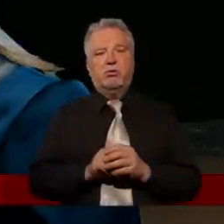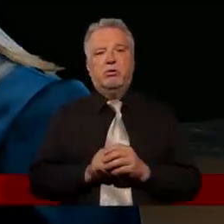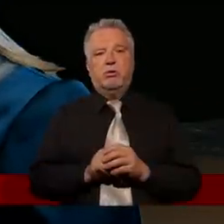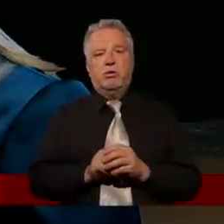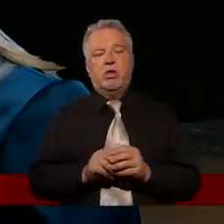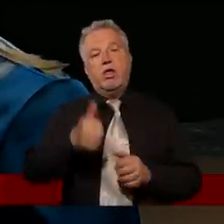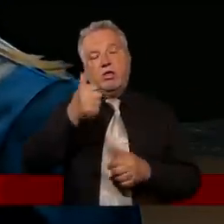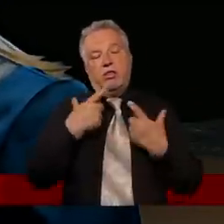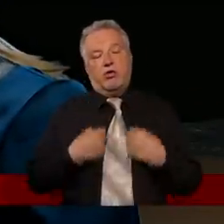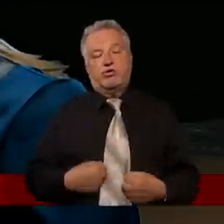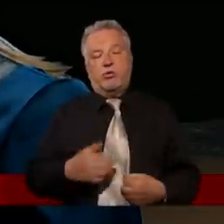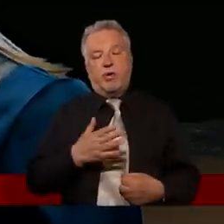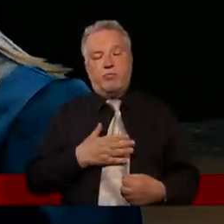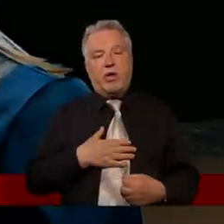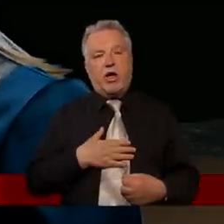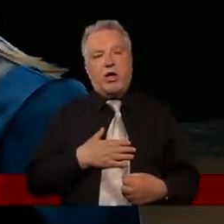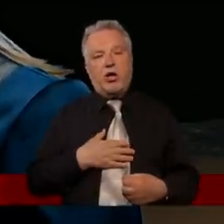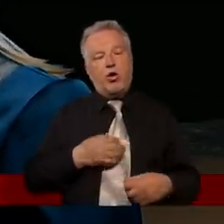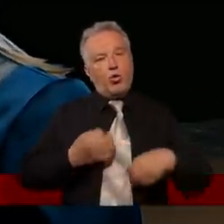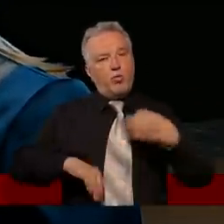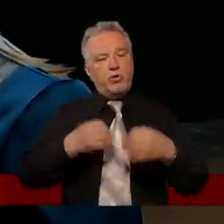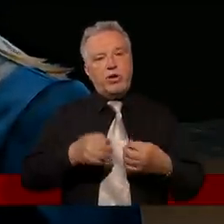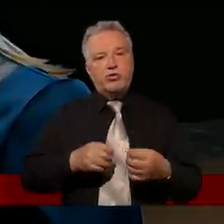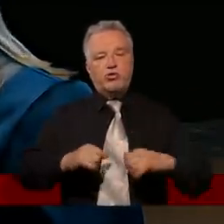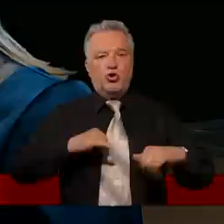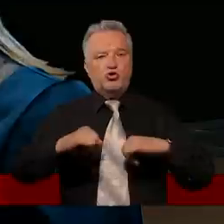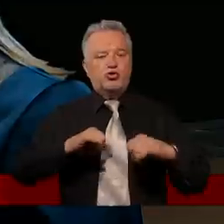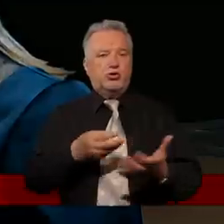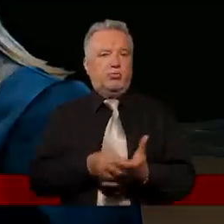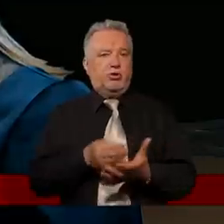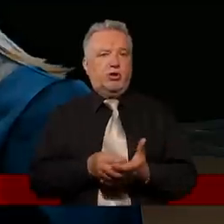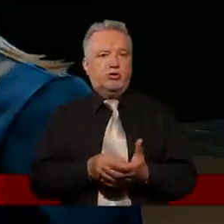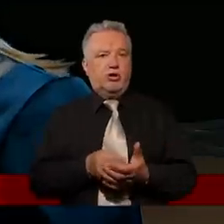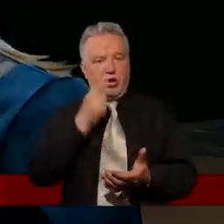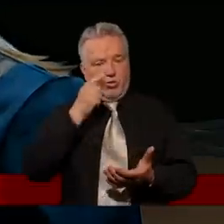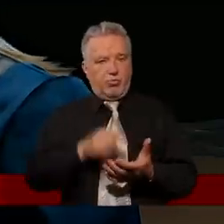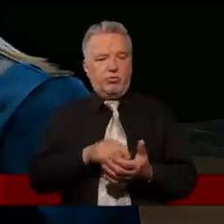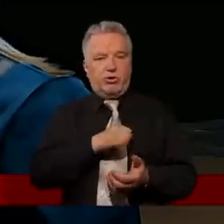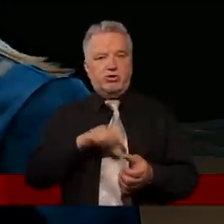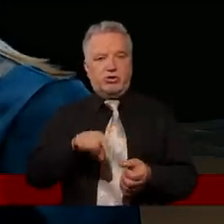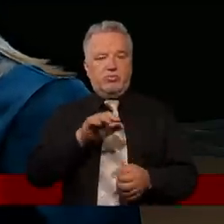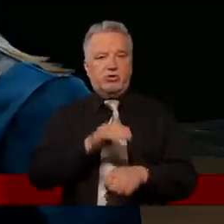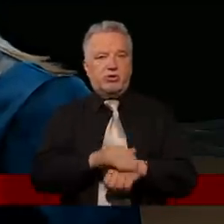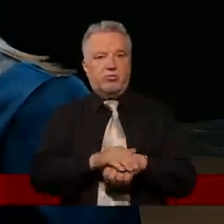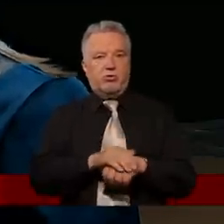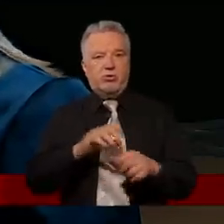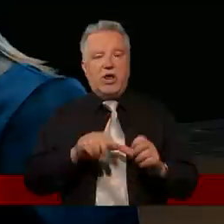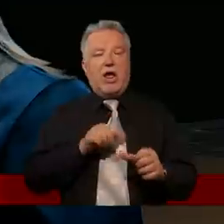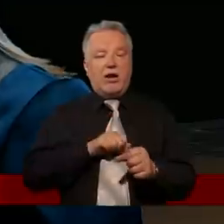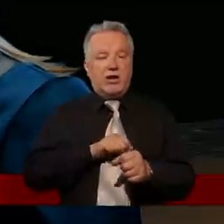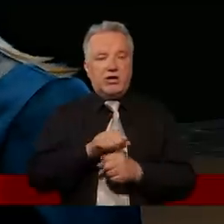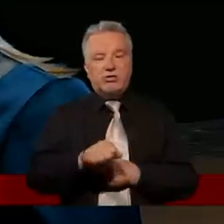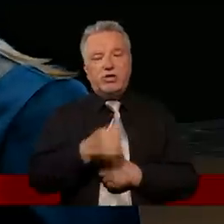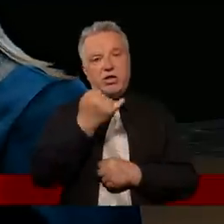do zarządzania pieniędzmi i jak najbardziej on powinien być bogaty i on powinien się tym zajmować. Ale jest drugi człowiek, który ma